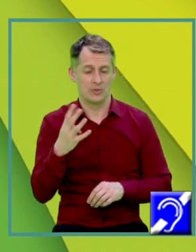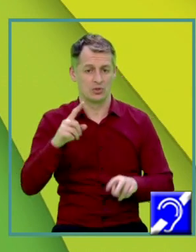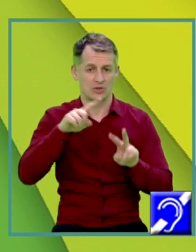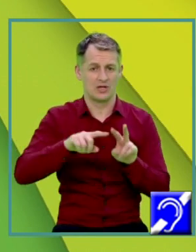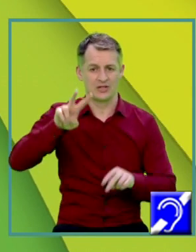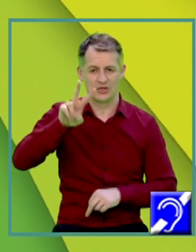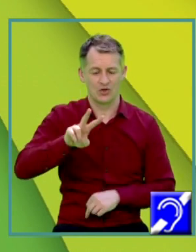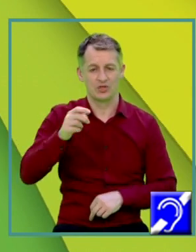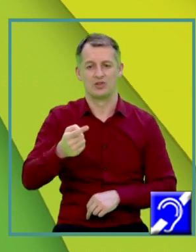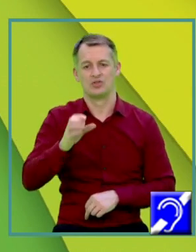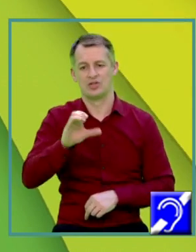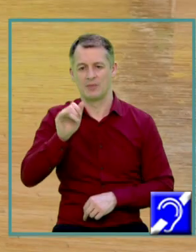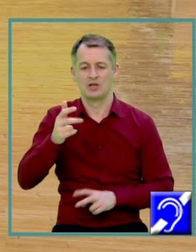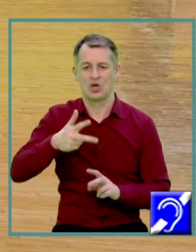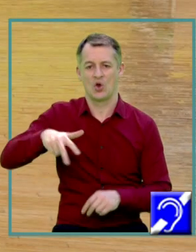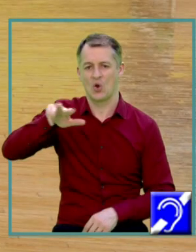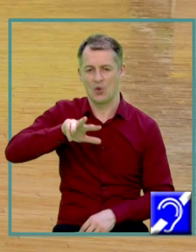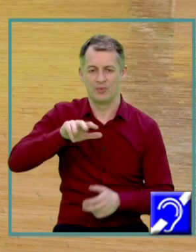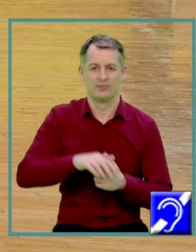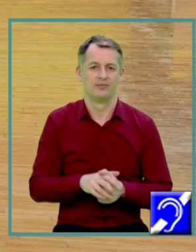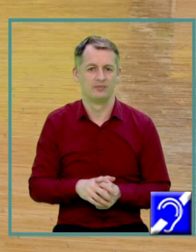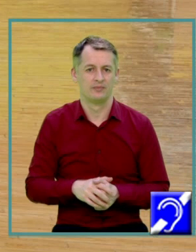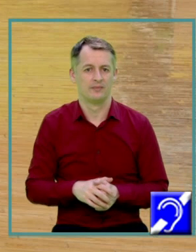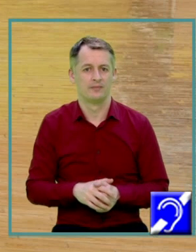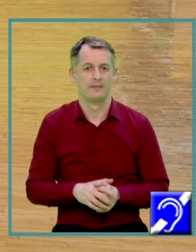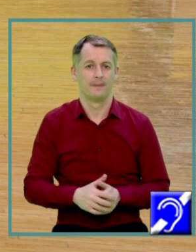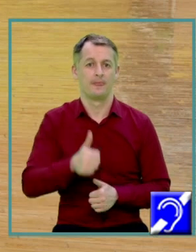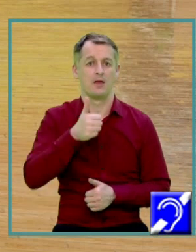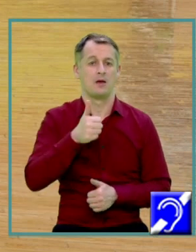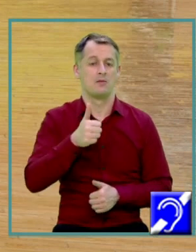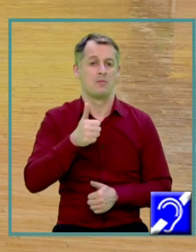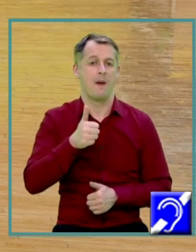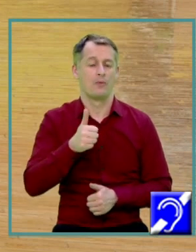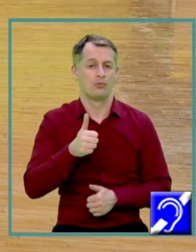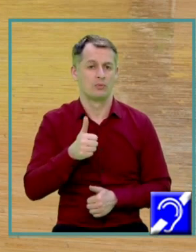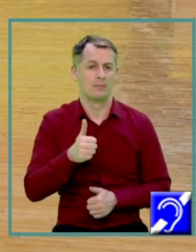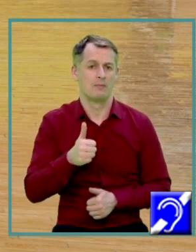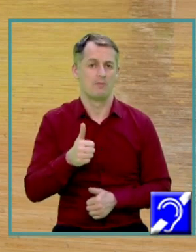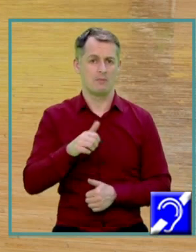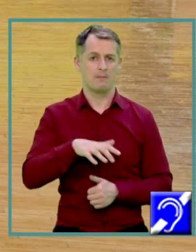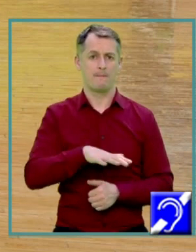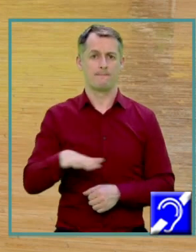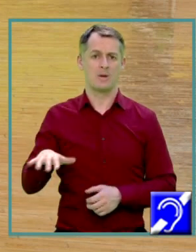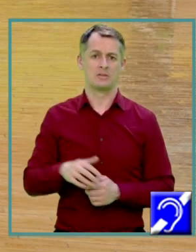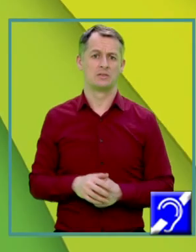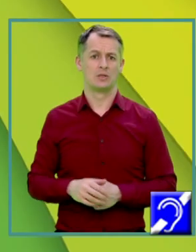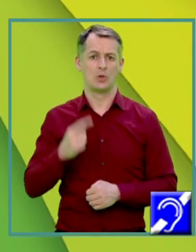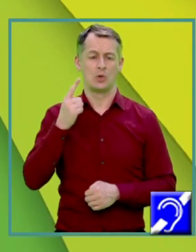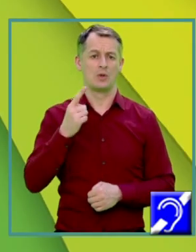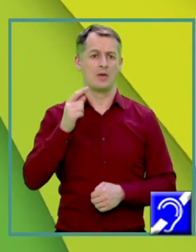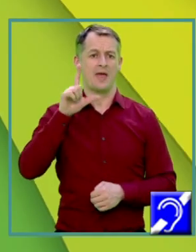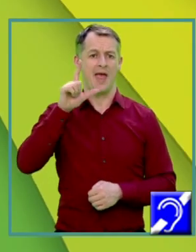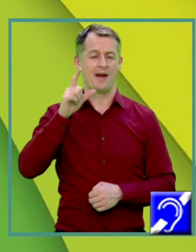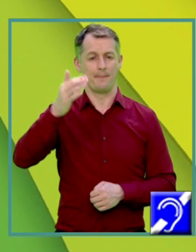centimetri cubi Apotema bazei este L pe 2 Adică 18 pe 2 9 centimetri Am